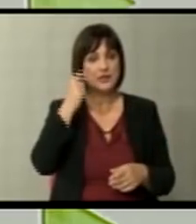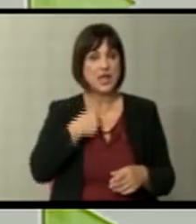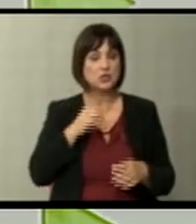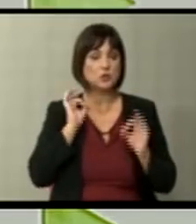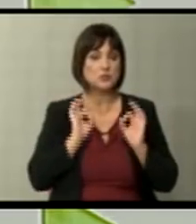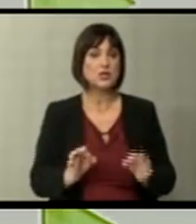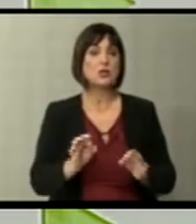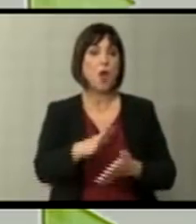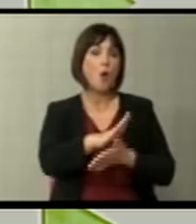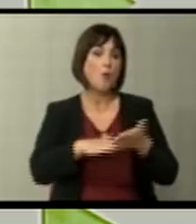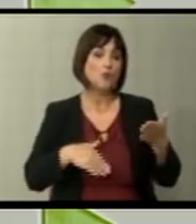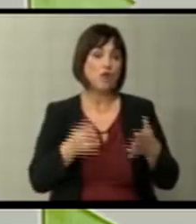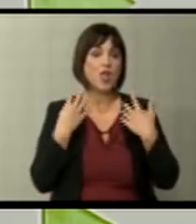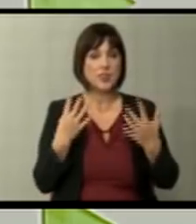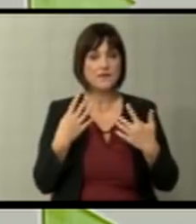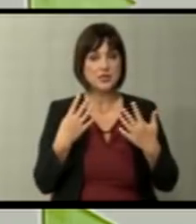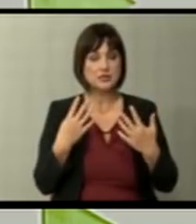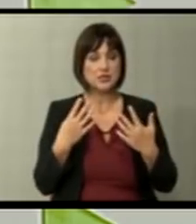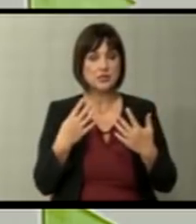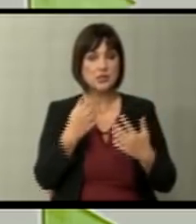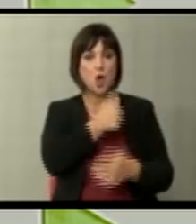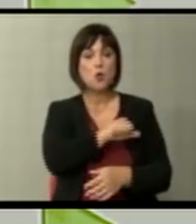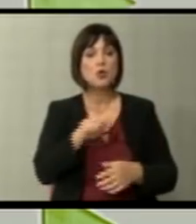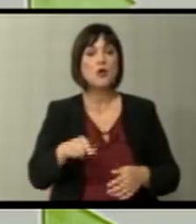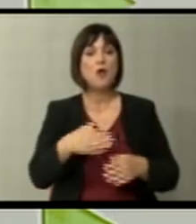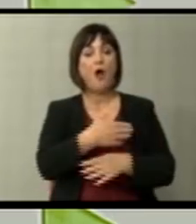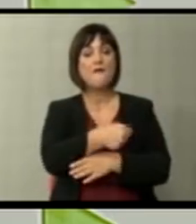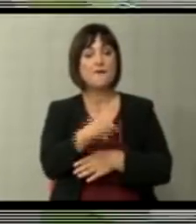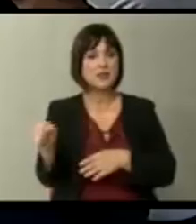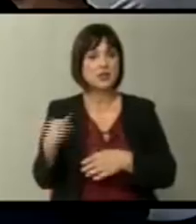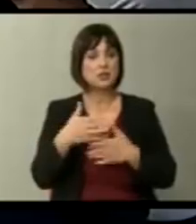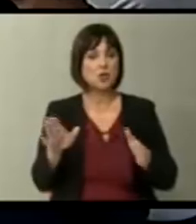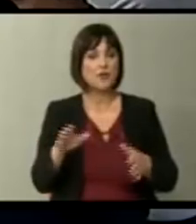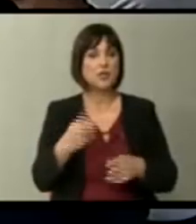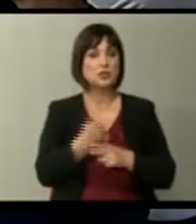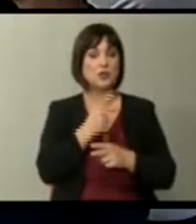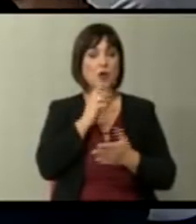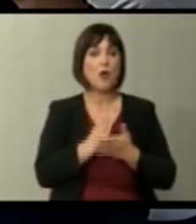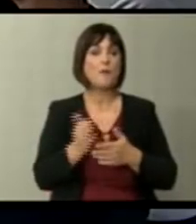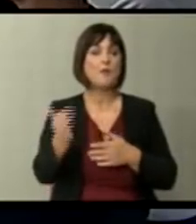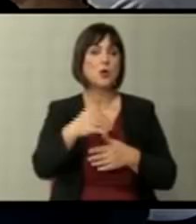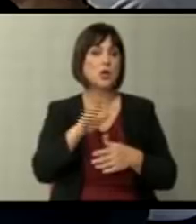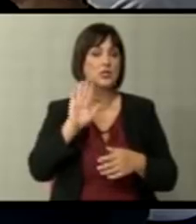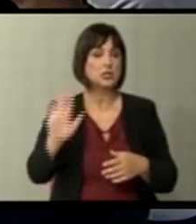сум сигурна дека во почетокот на 90-те, кога вратата се отвори за земјите кои што пеа позади